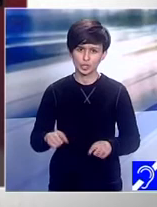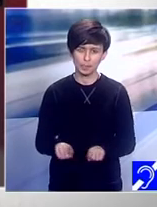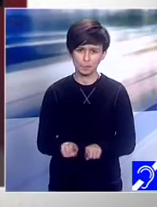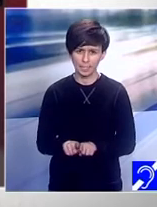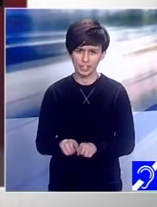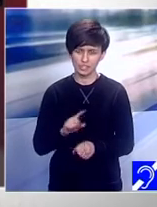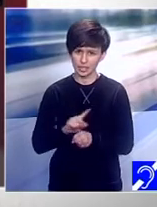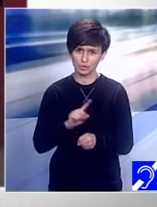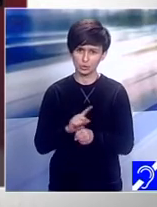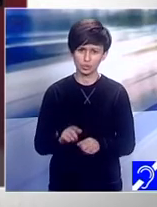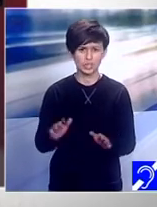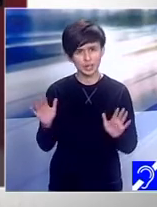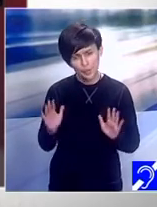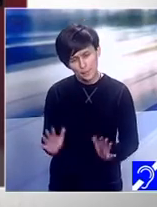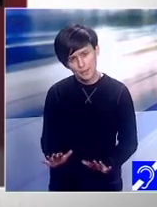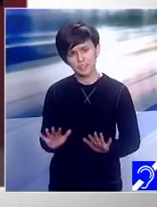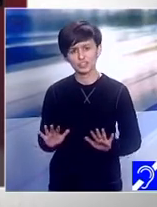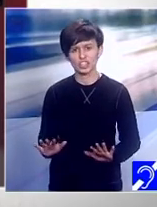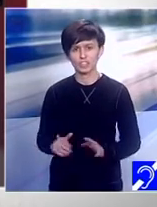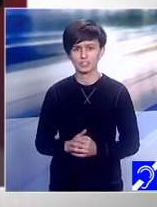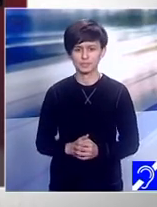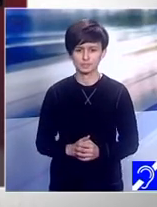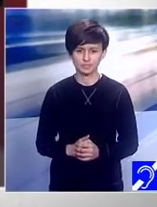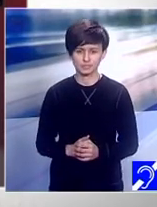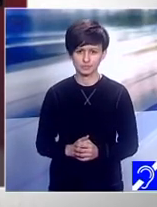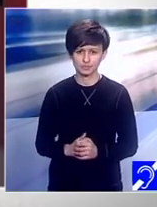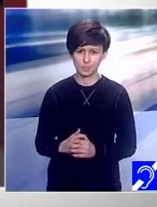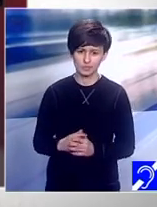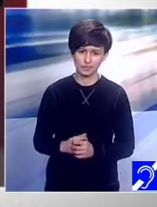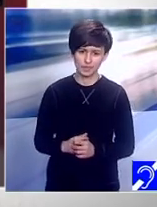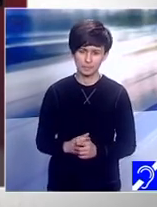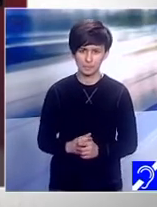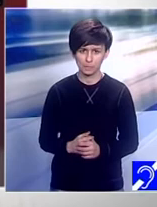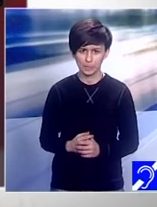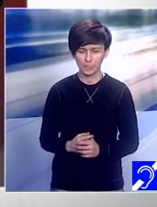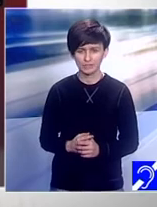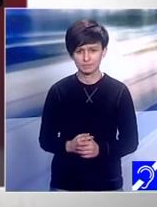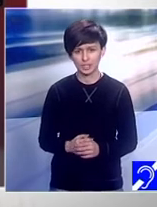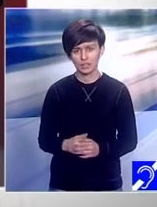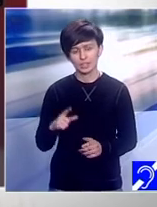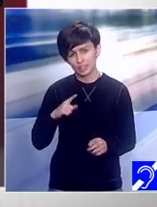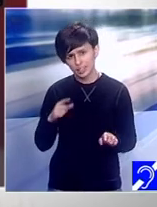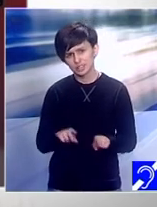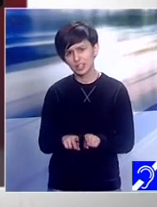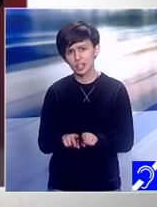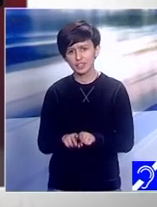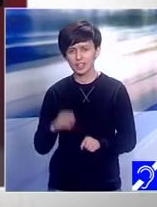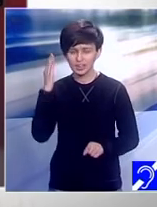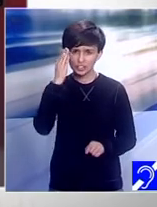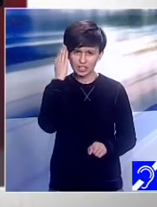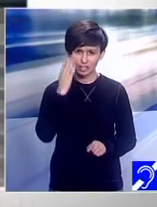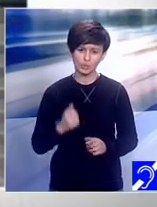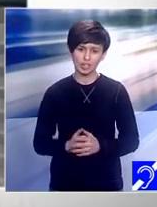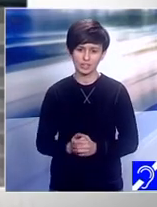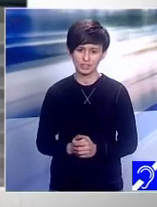încet. Noi suntem un pic mai în spate. Știți? Ca la școală. Dacă ar avea tăți copiii nota 10. Sau le faceți